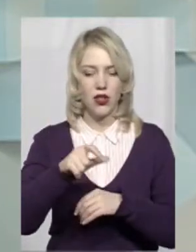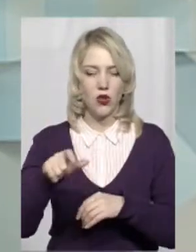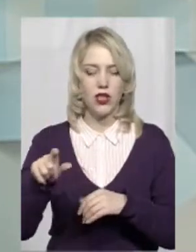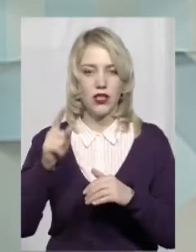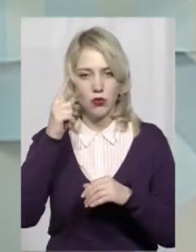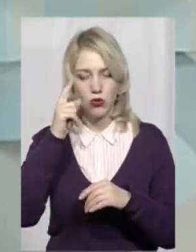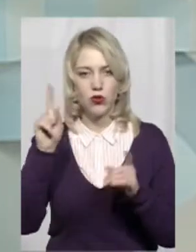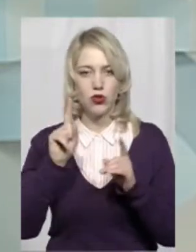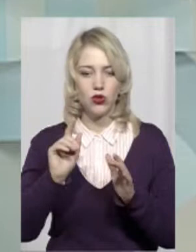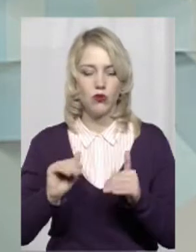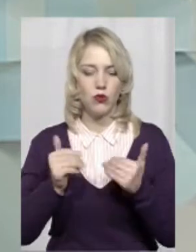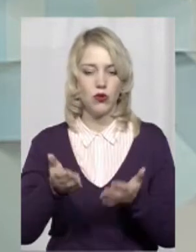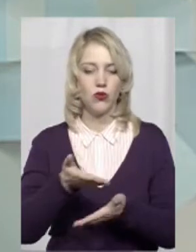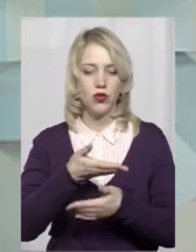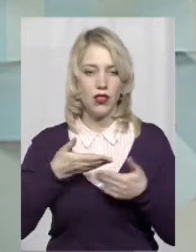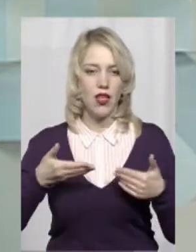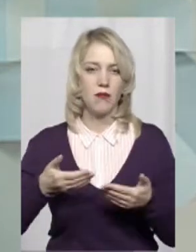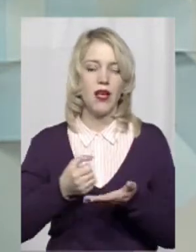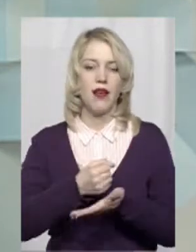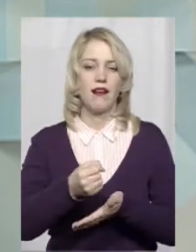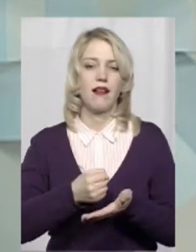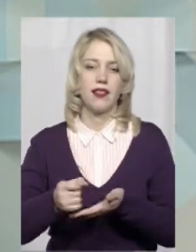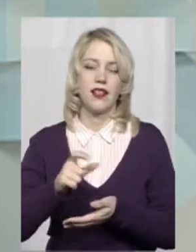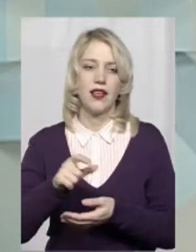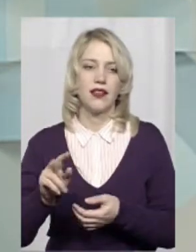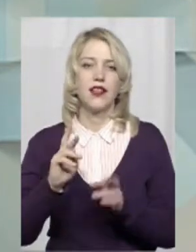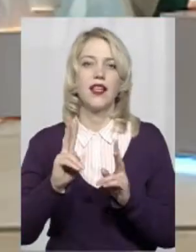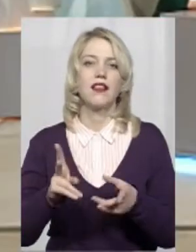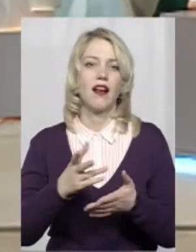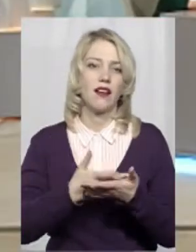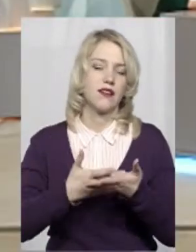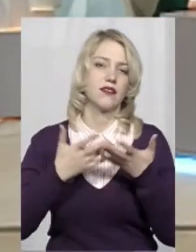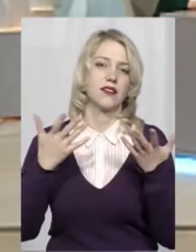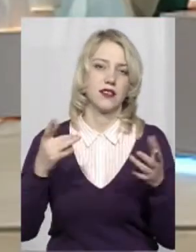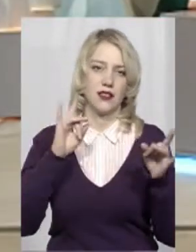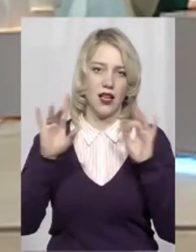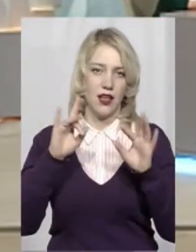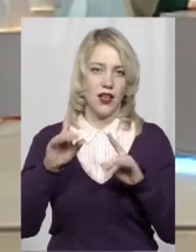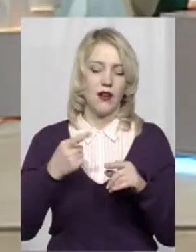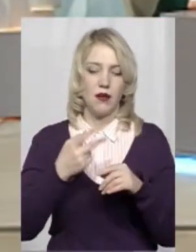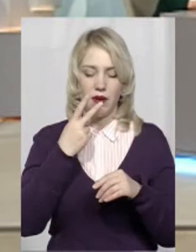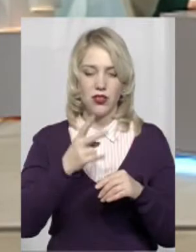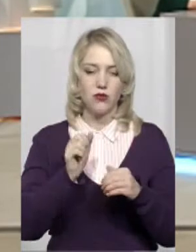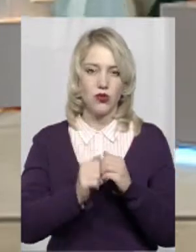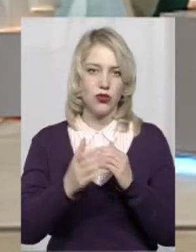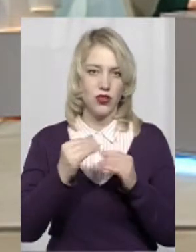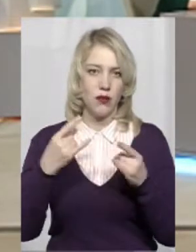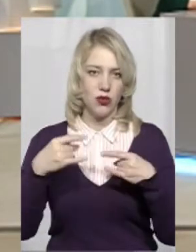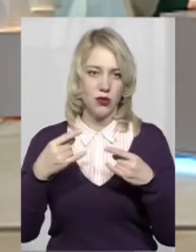що нам пропонують кандидати. Не те, як вони пропонують, ми бачимо по телебаченню вже щодня, напевно,